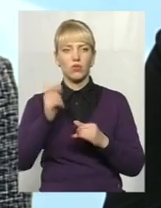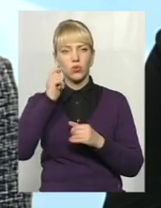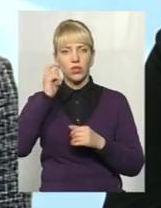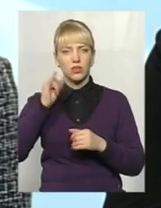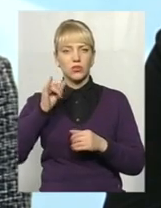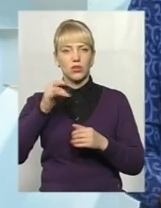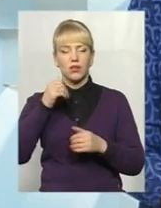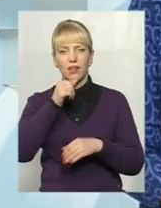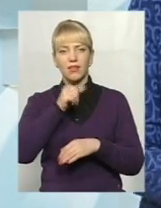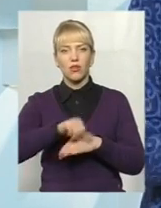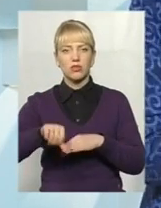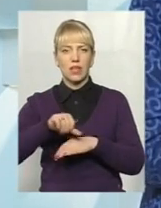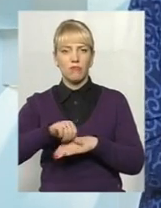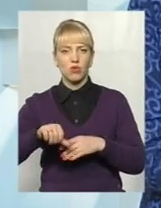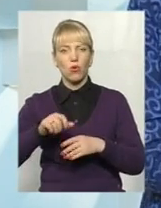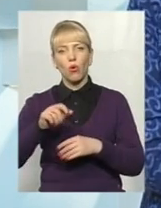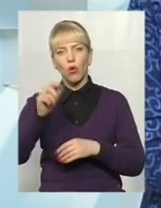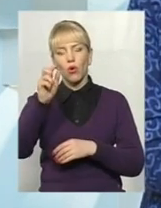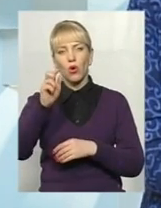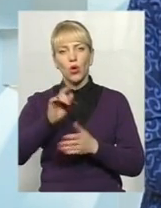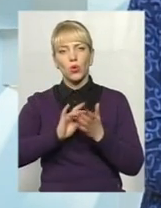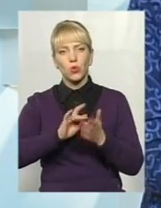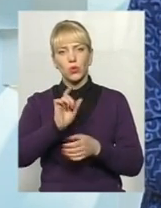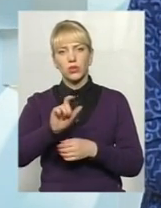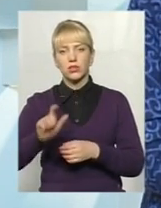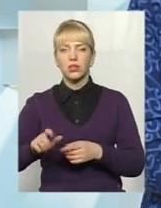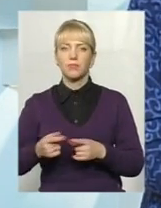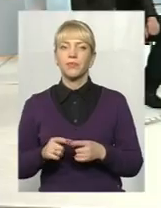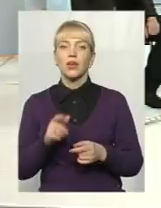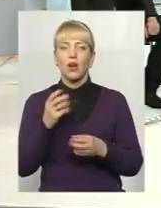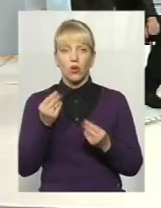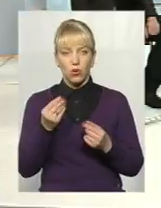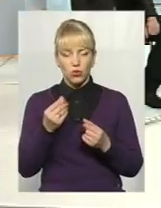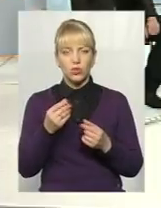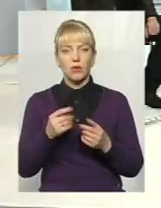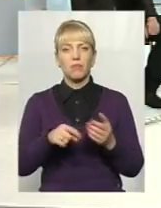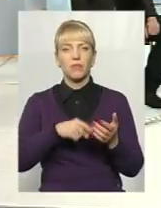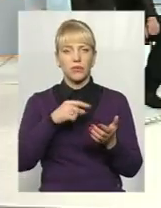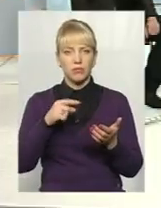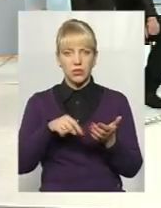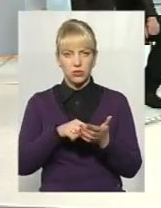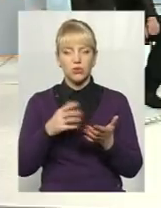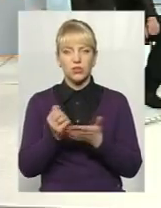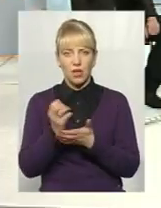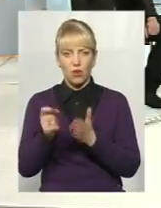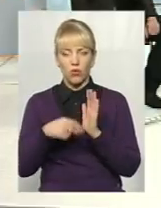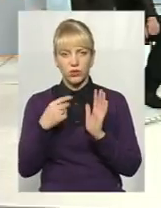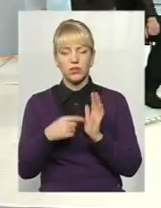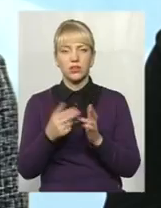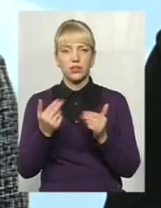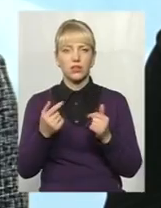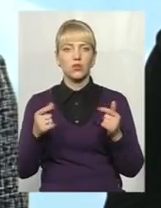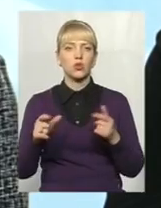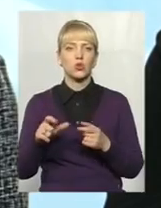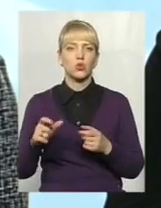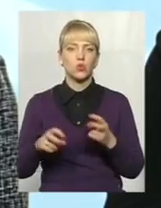туристу. Разом з тим місто знаходить гроші? Шукаємо різні шляхи, шукаємо варіанти, де можна